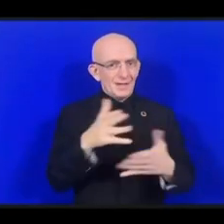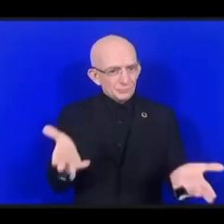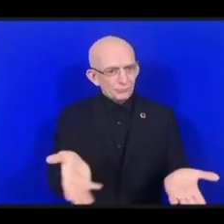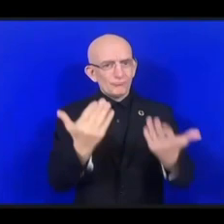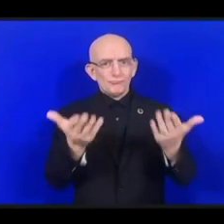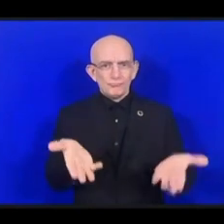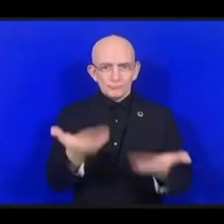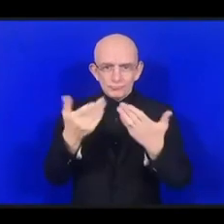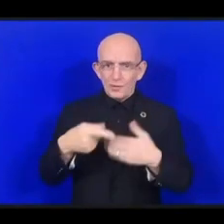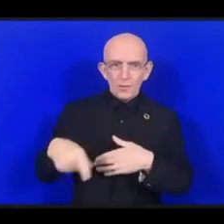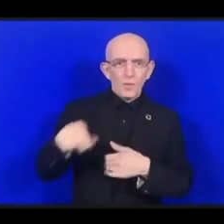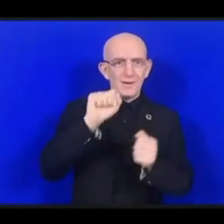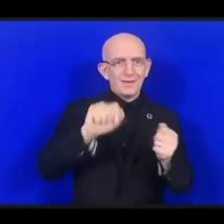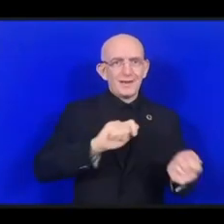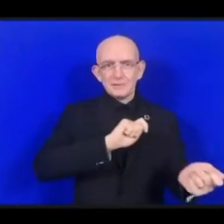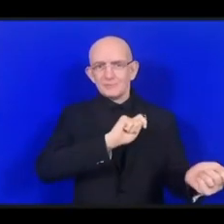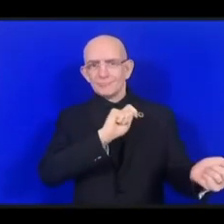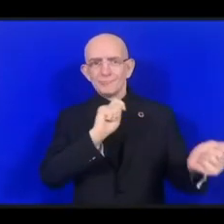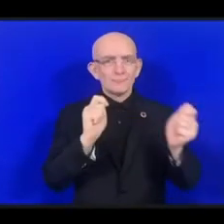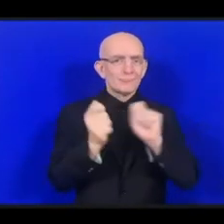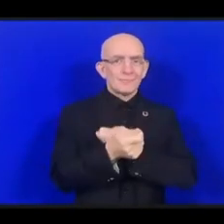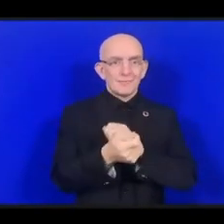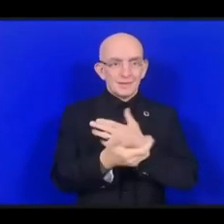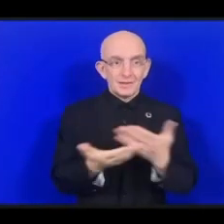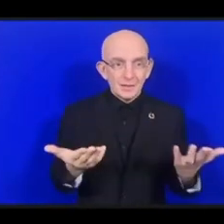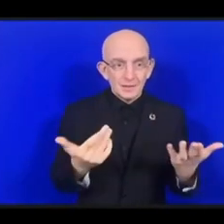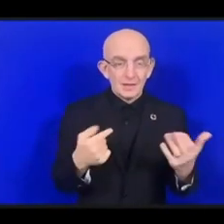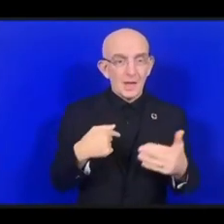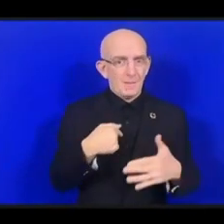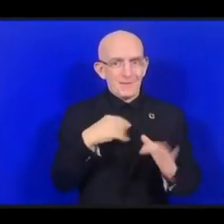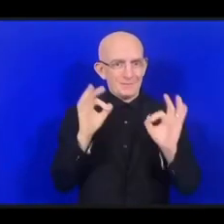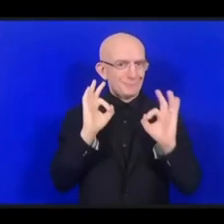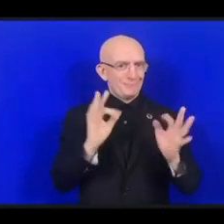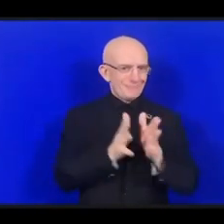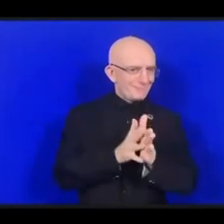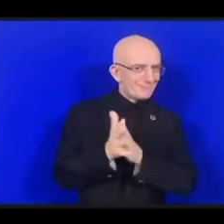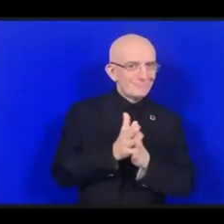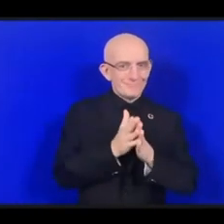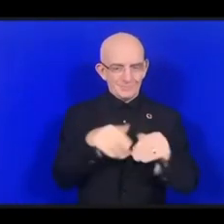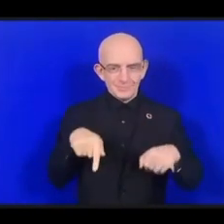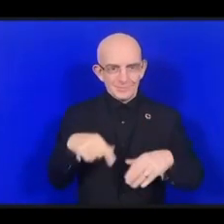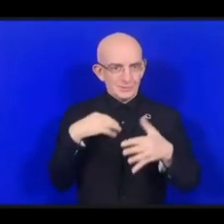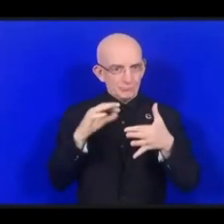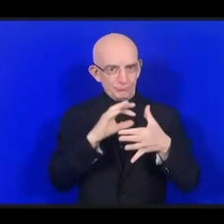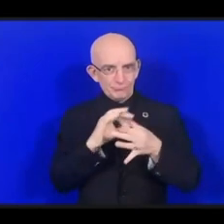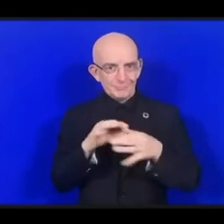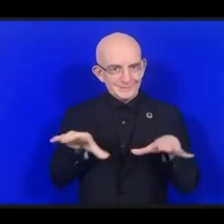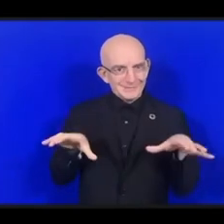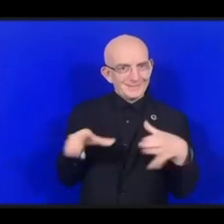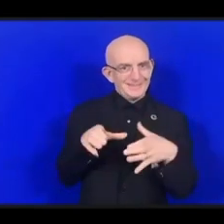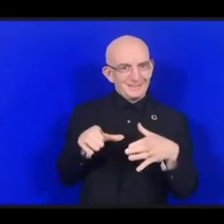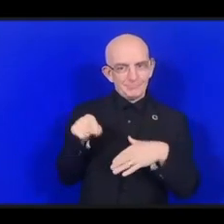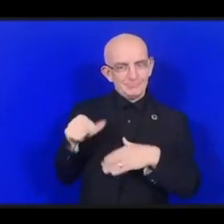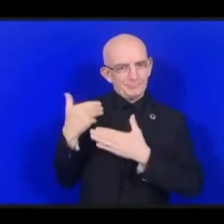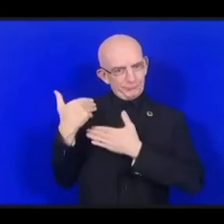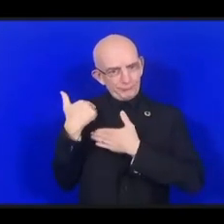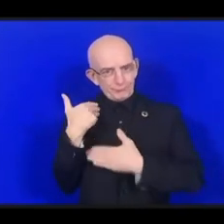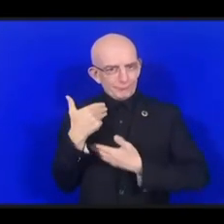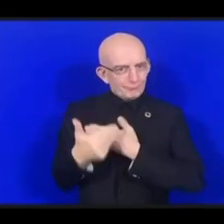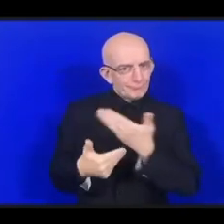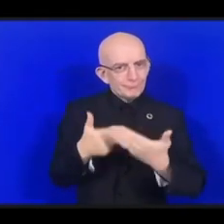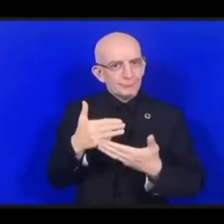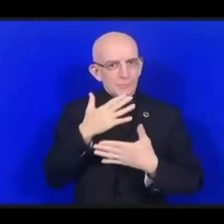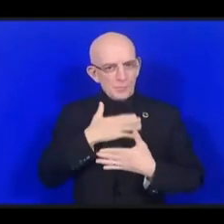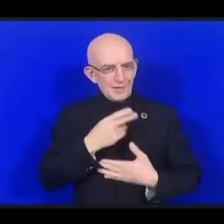Ракутен, что мы возглавляем инновацию в глобальной телекоммуникационной отрасли, поскольку